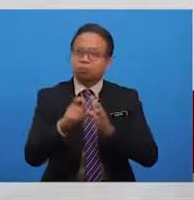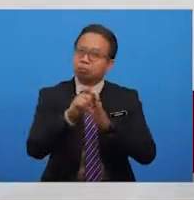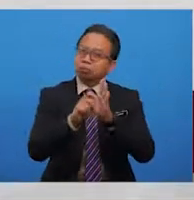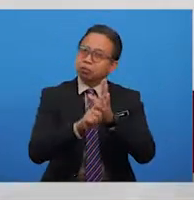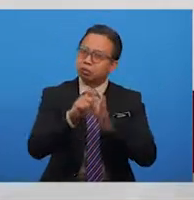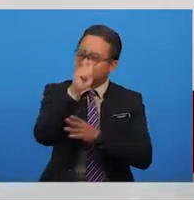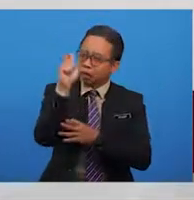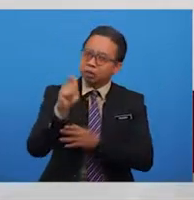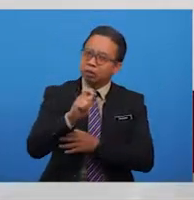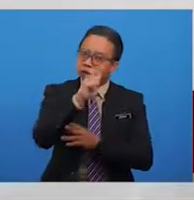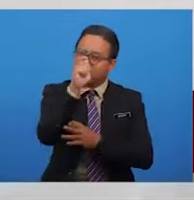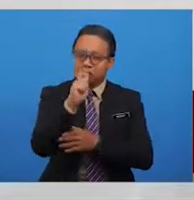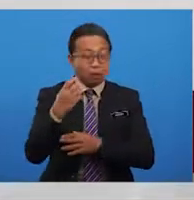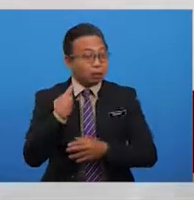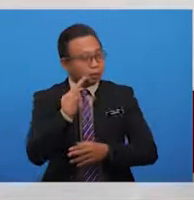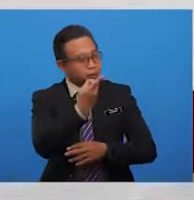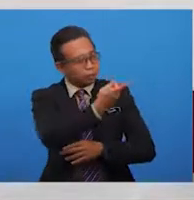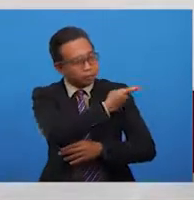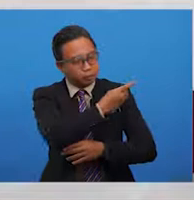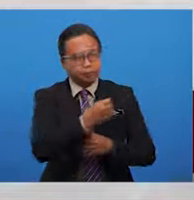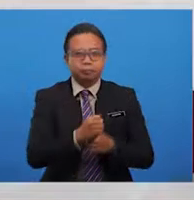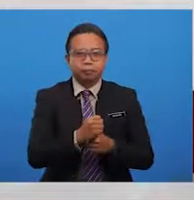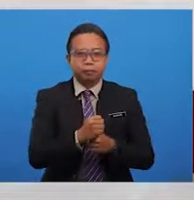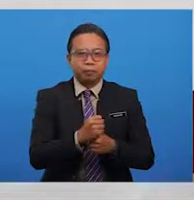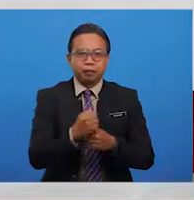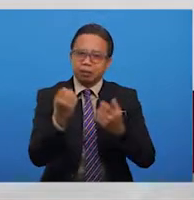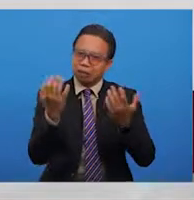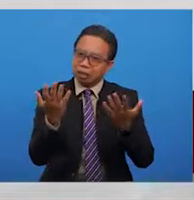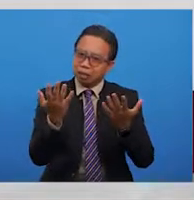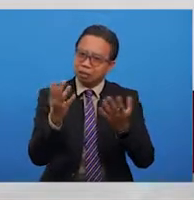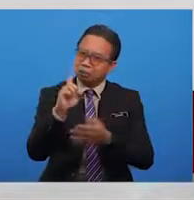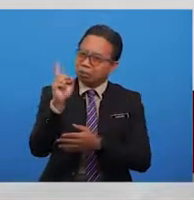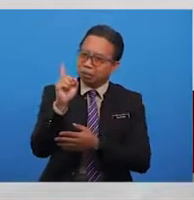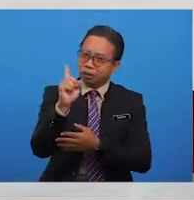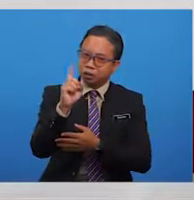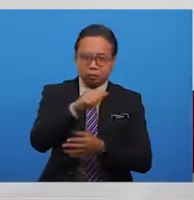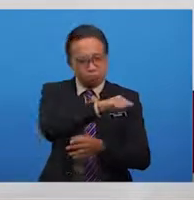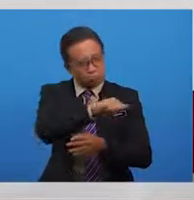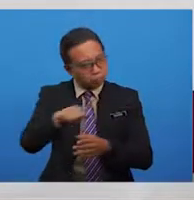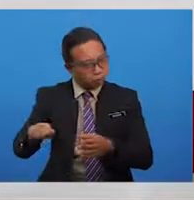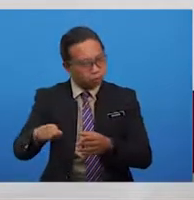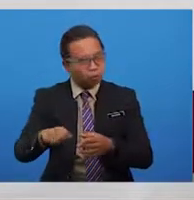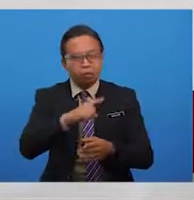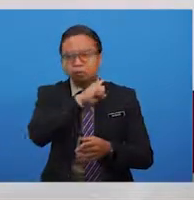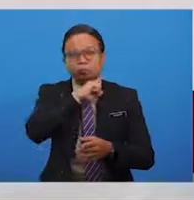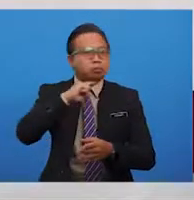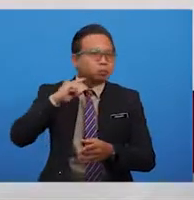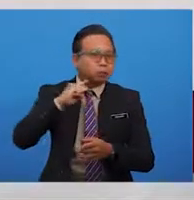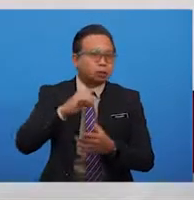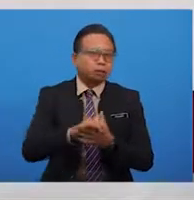Tertanya-tanya kita tangan tangan mana yang memenggal leher sampen